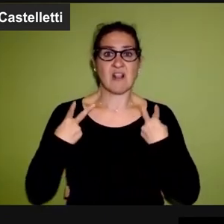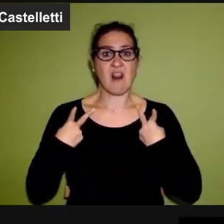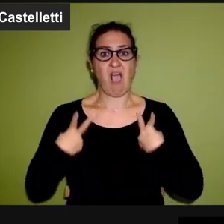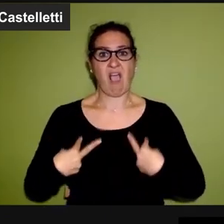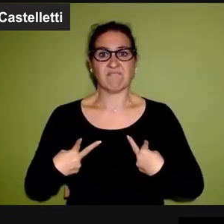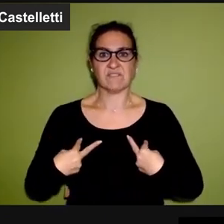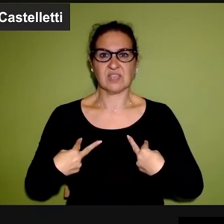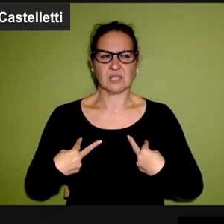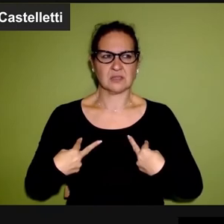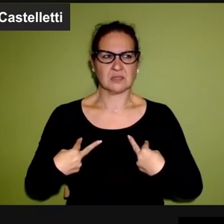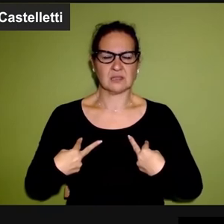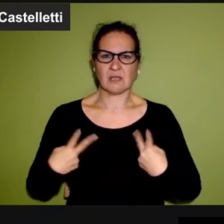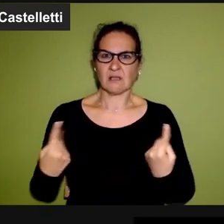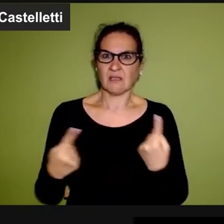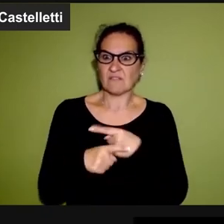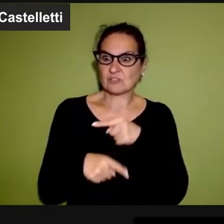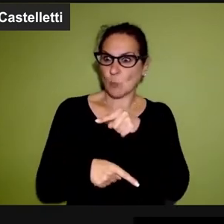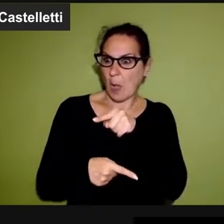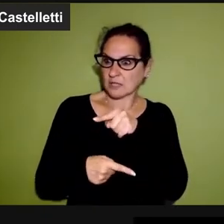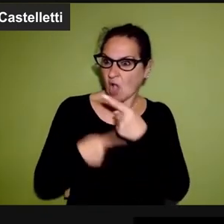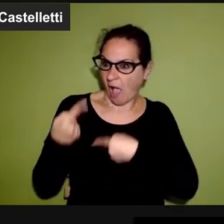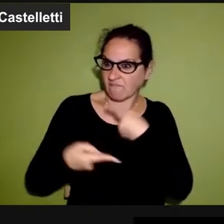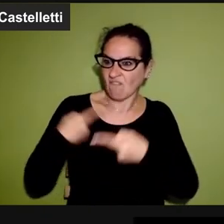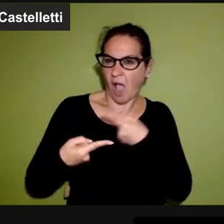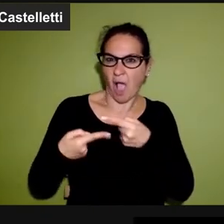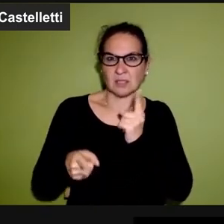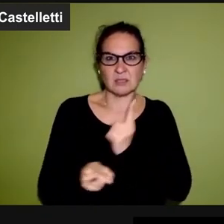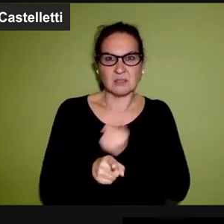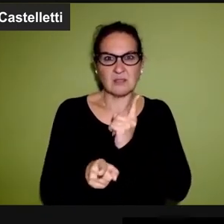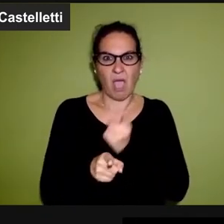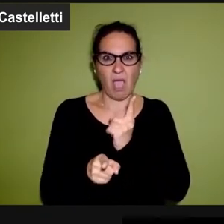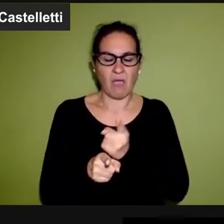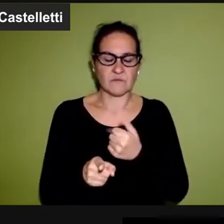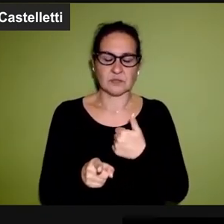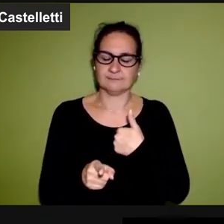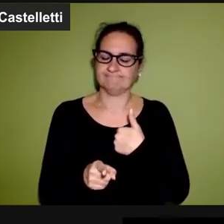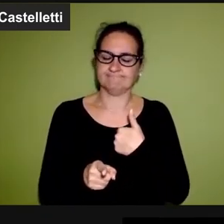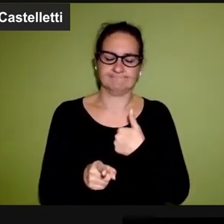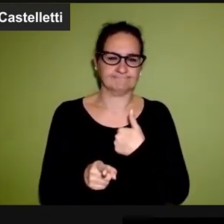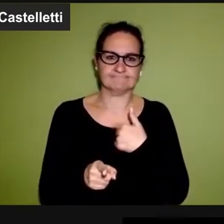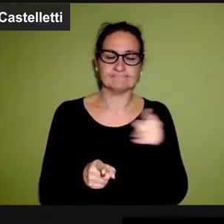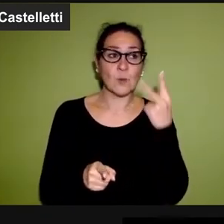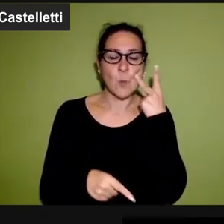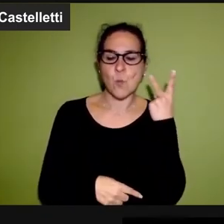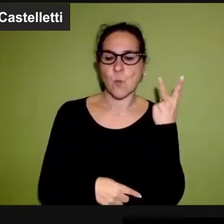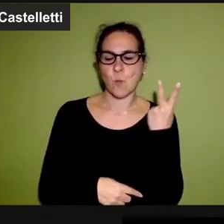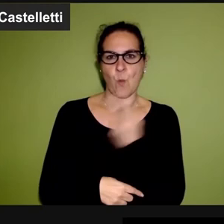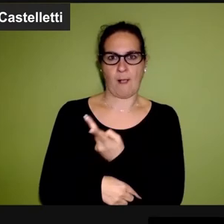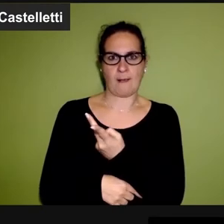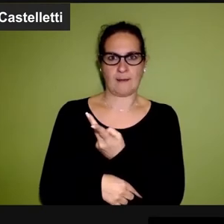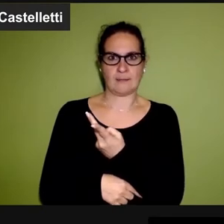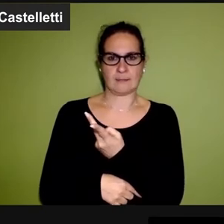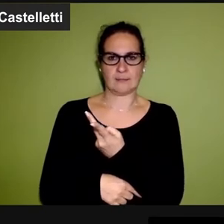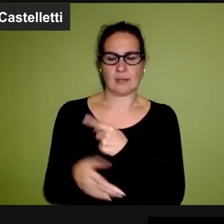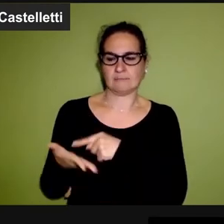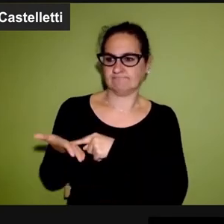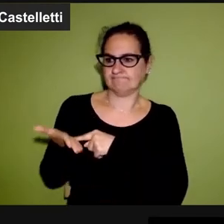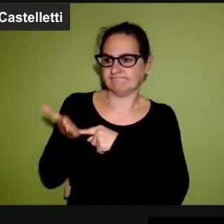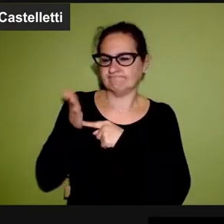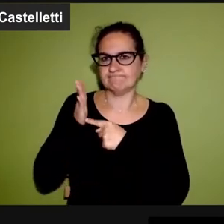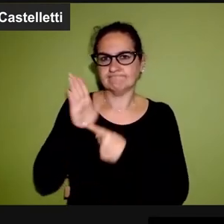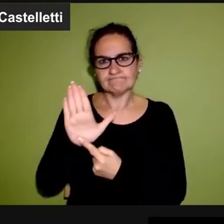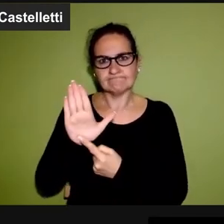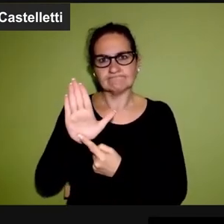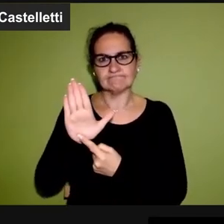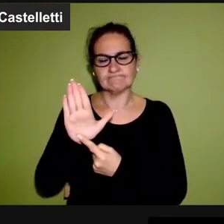difensori della vita, pretendere che invece queste sofferenze continuano, allora in quel caso io credo che farle vedere